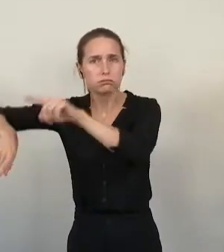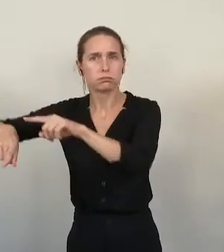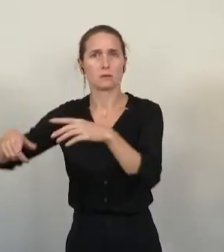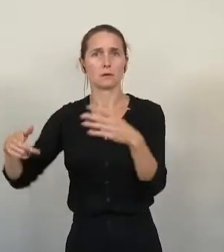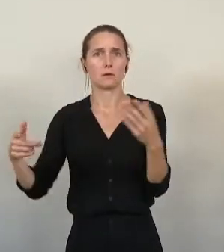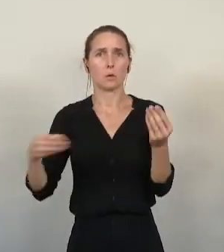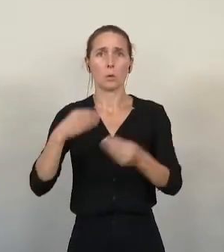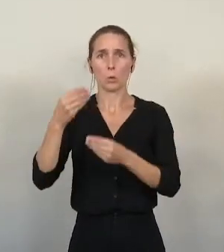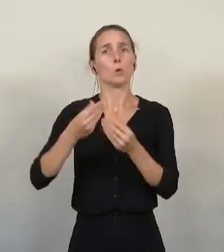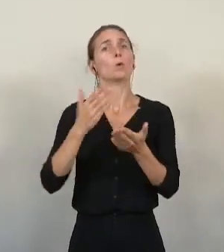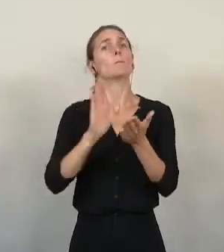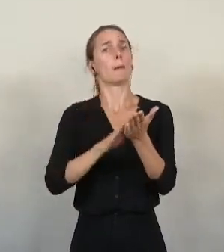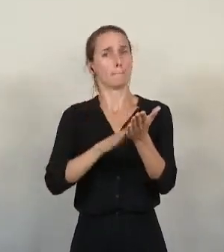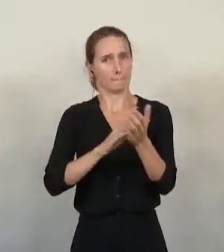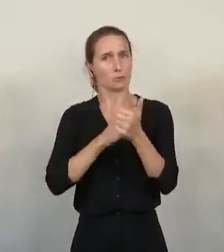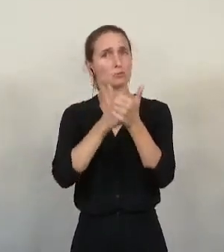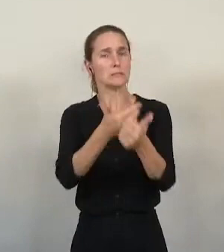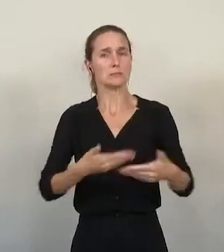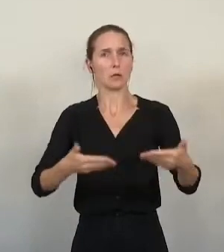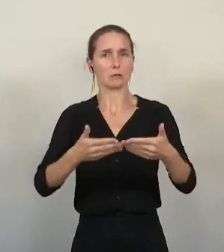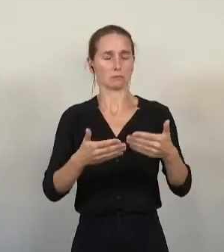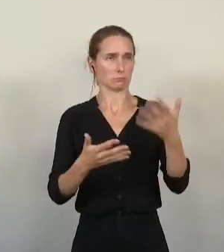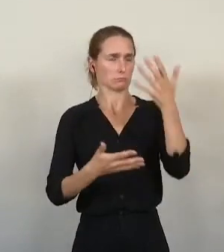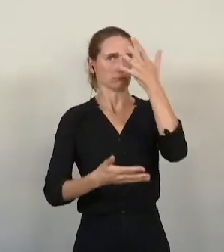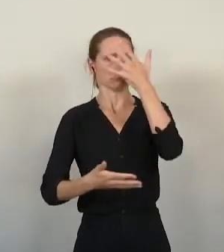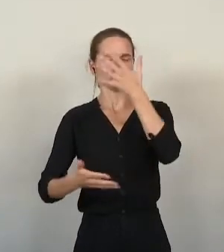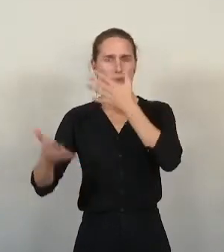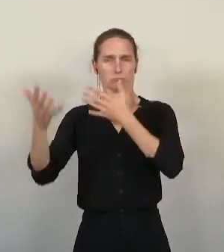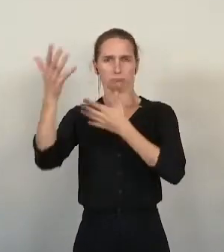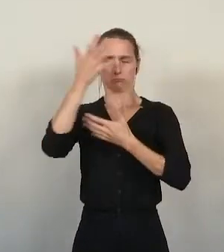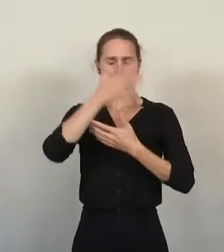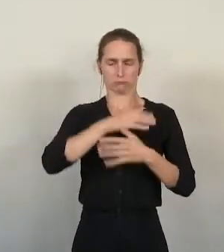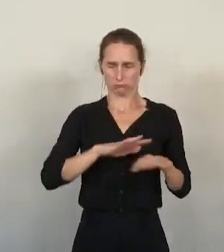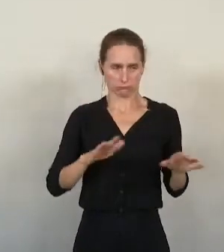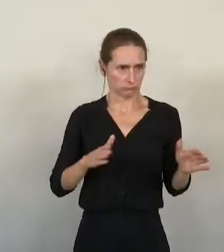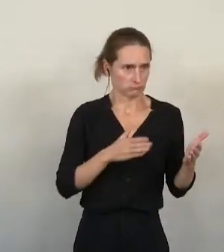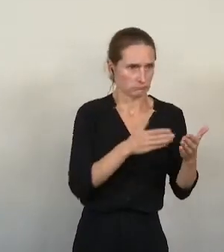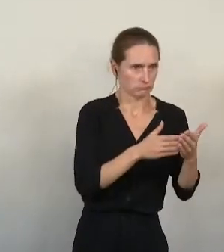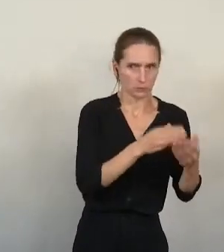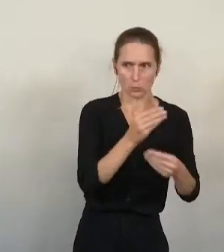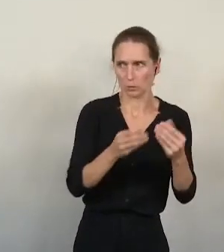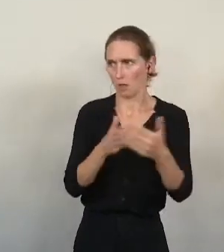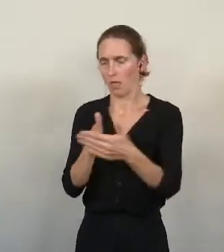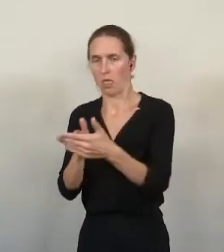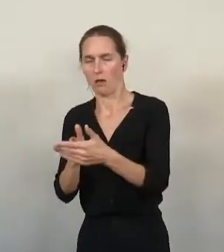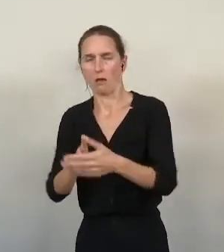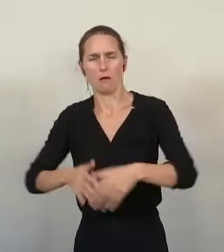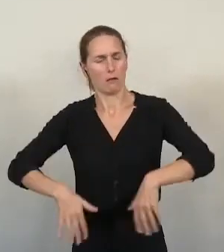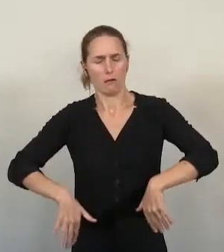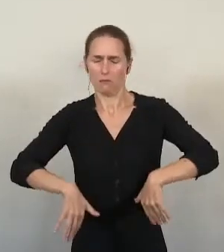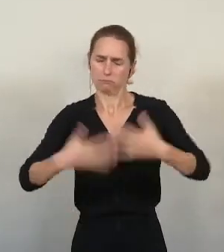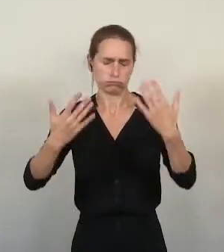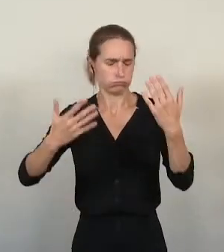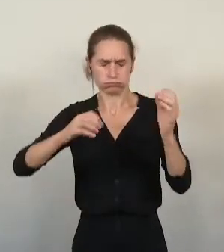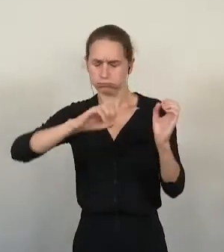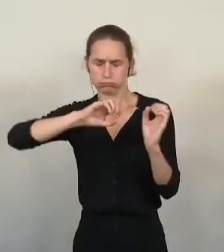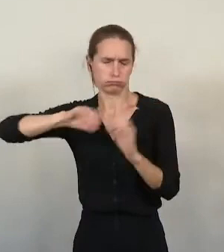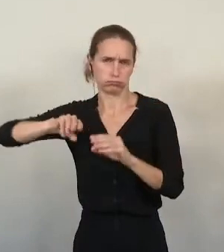bonus selon la situation. Forcément, il y a de quoi jeter l'éponge et remettre à plus tard son projet de rénovation.